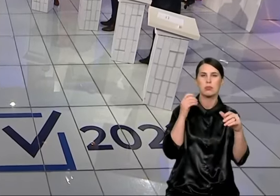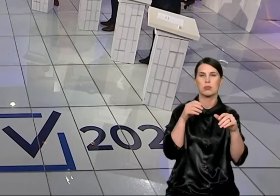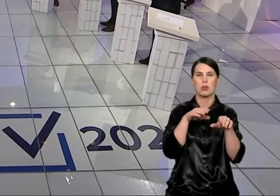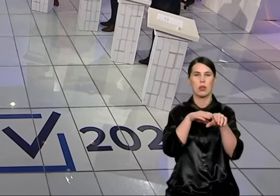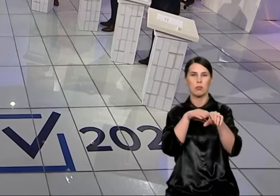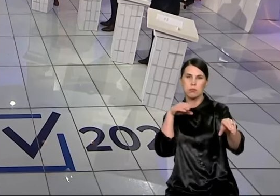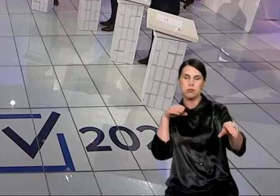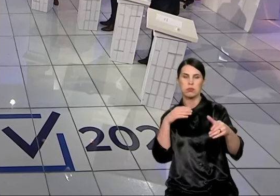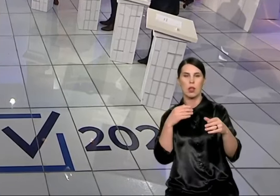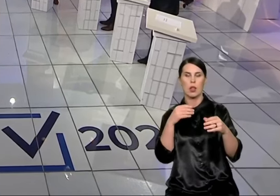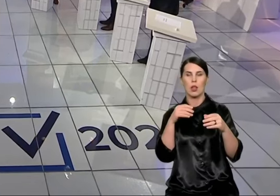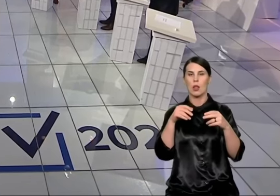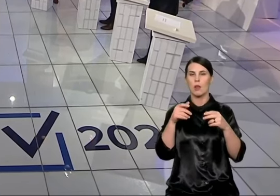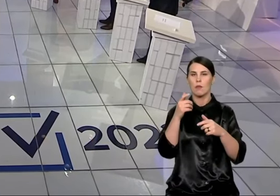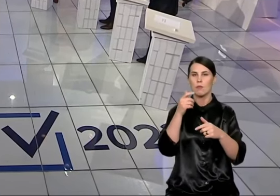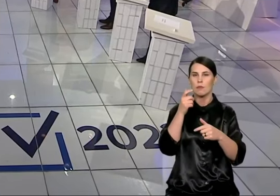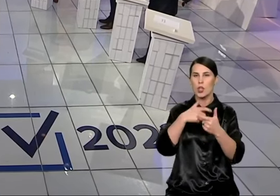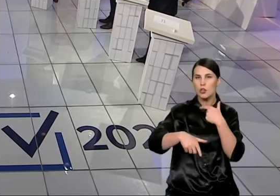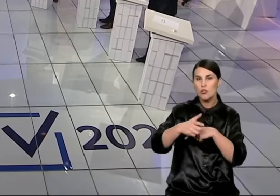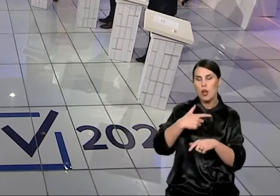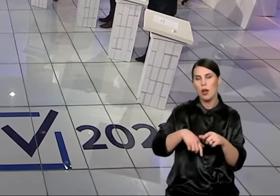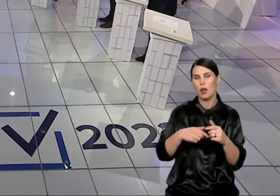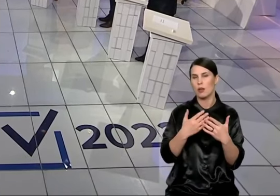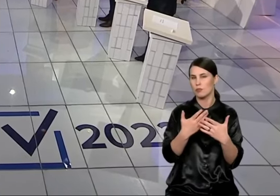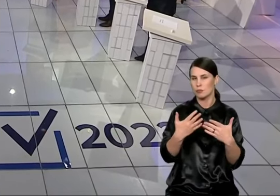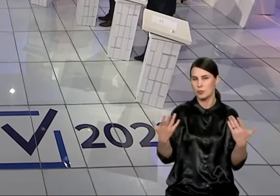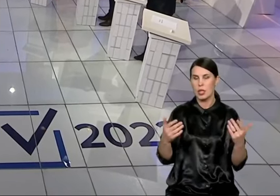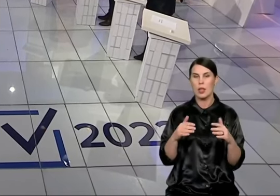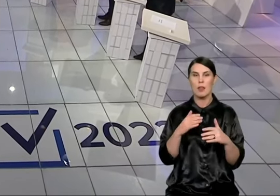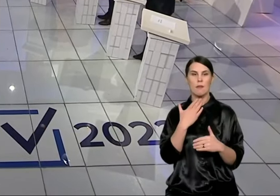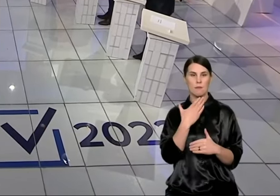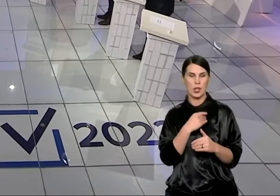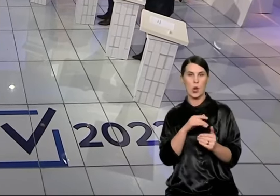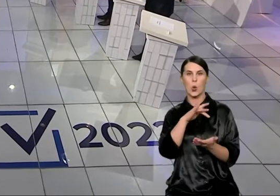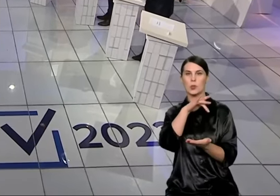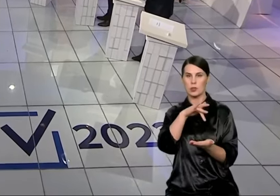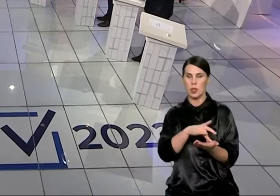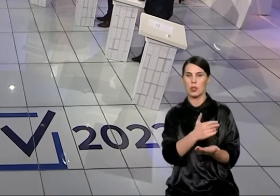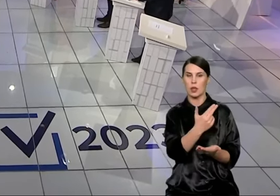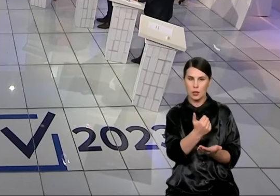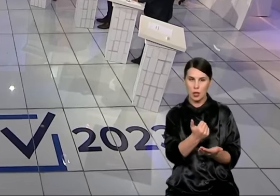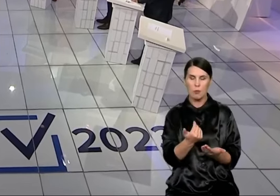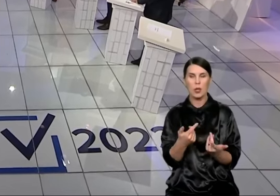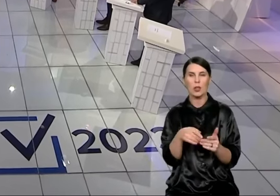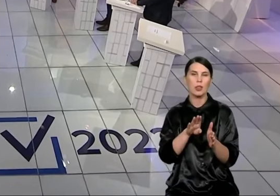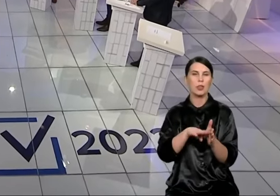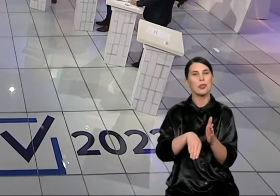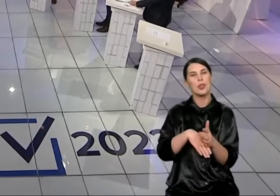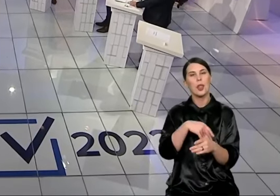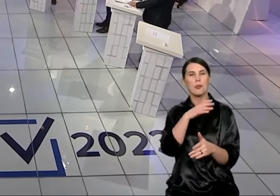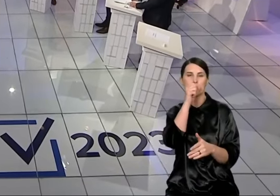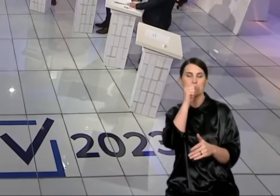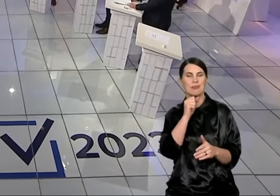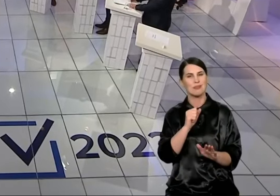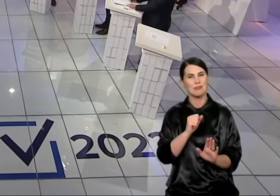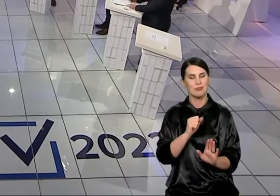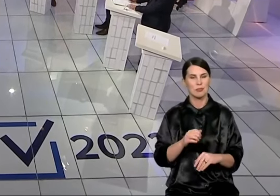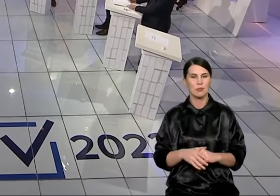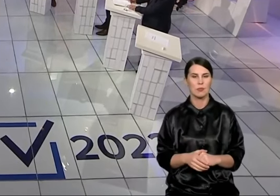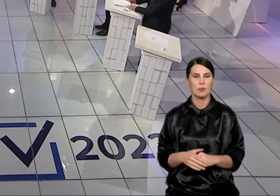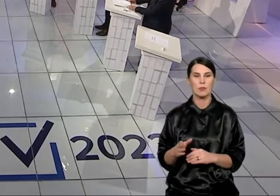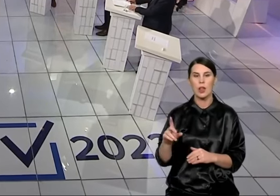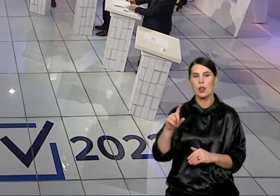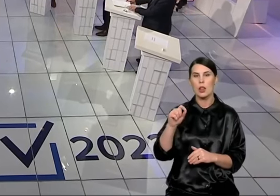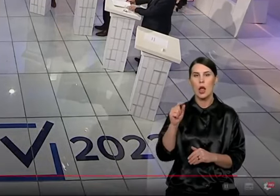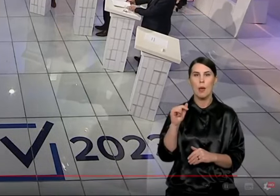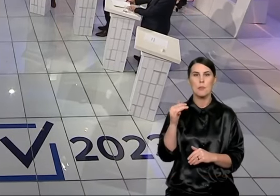planingai, vistomi ir tikrai netankinant, centre taip, bet pakraščiausiai jokių būdų. Gerai, Rėmingius Lapinskas, jūsų vizija. Tai